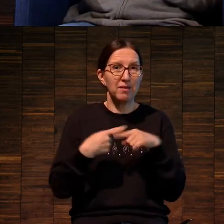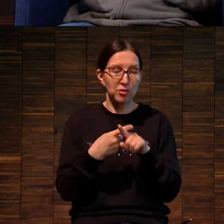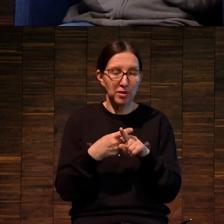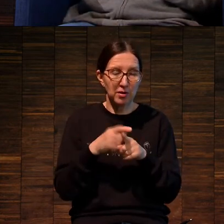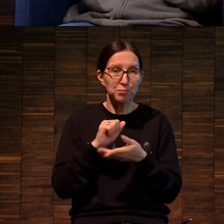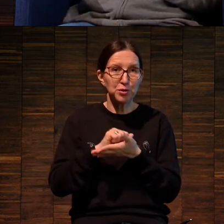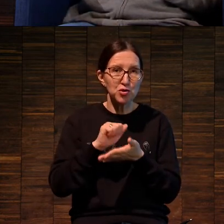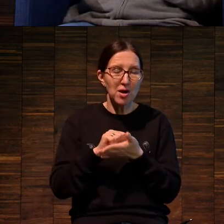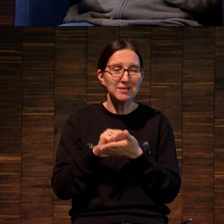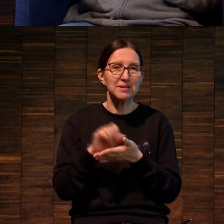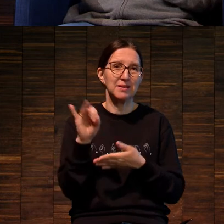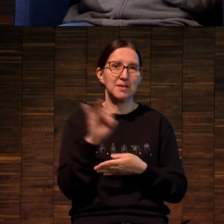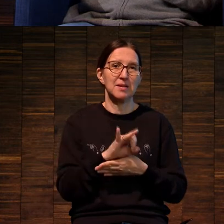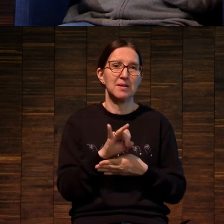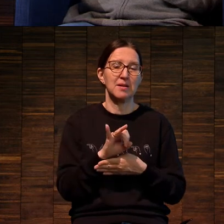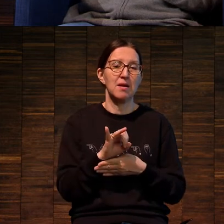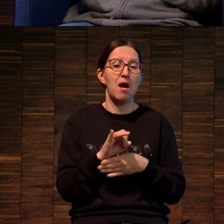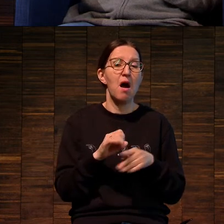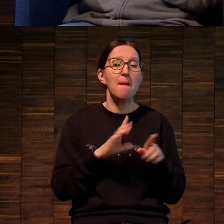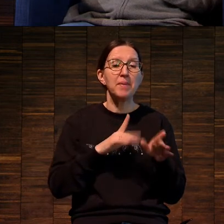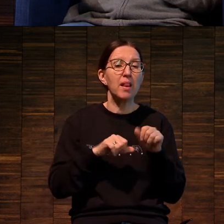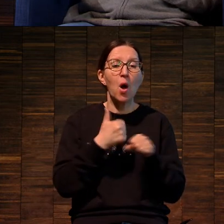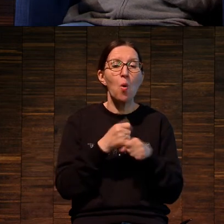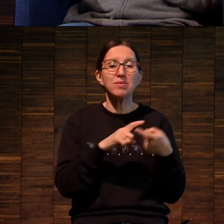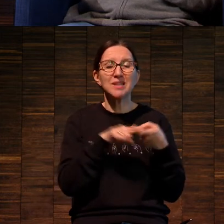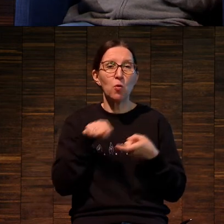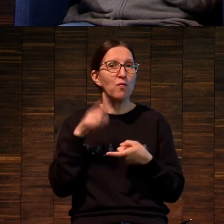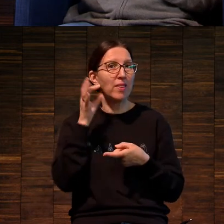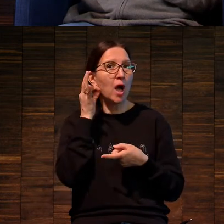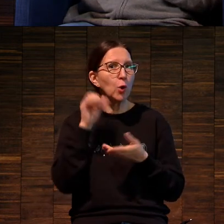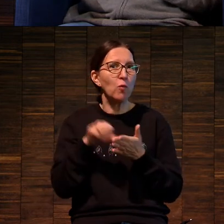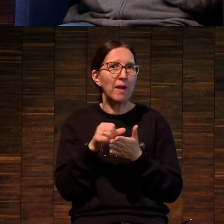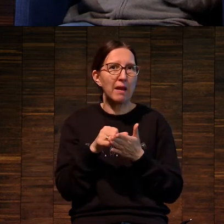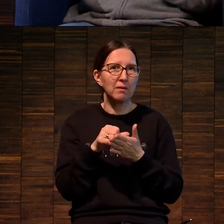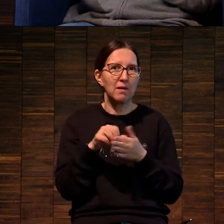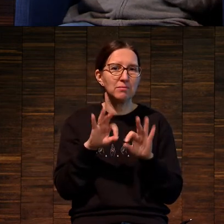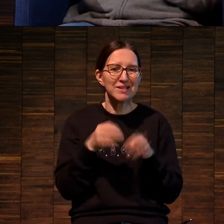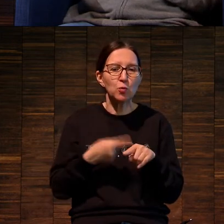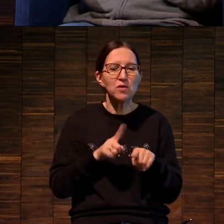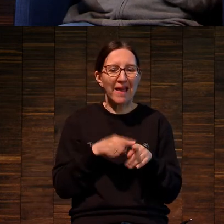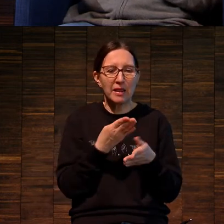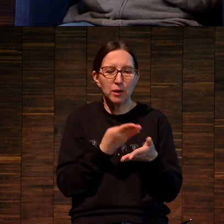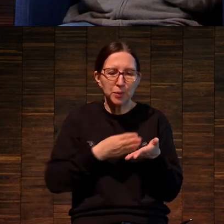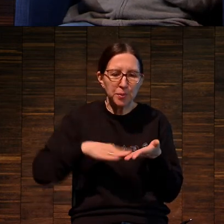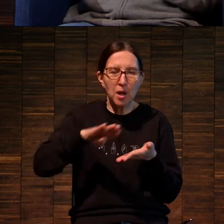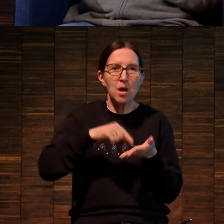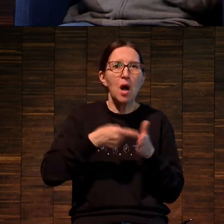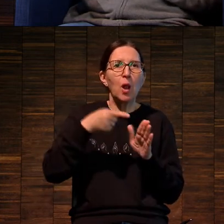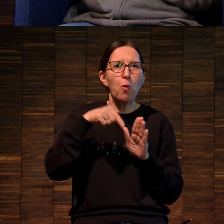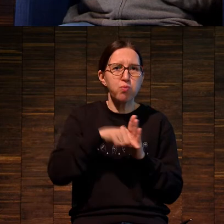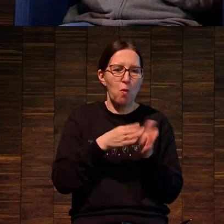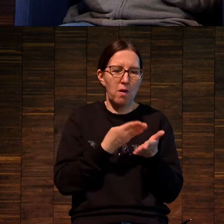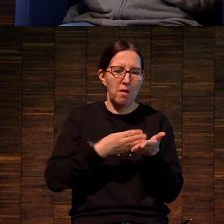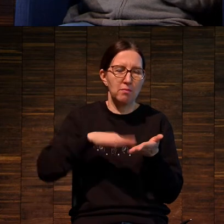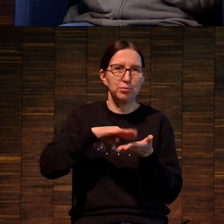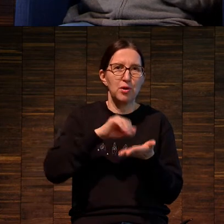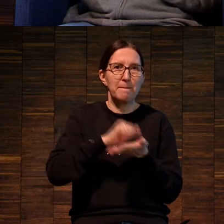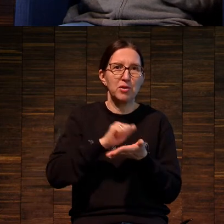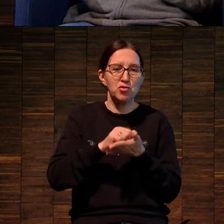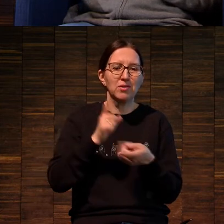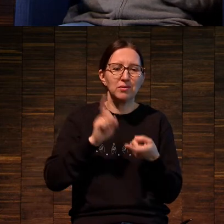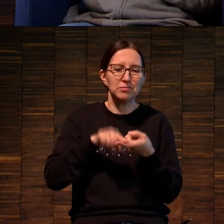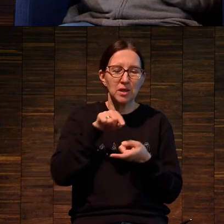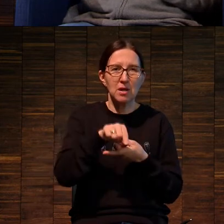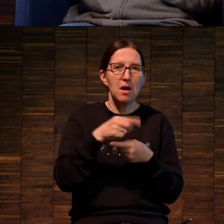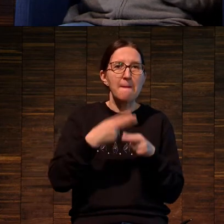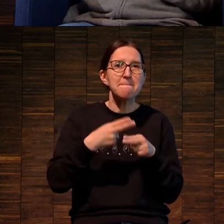вышло из ювелирного искусства, это глубокая печать, которая относится к гравюру на металле,